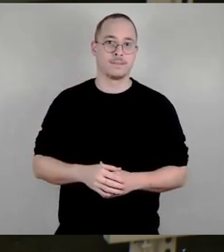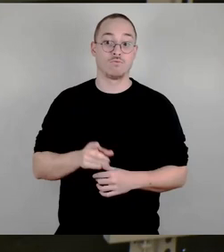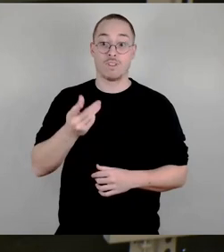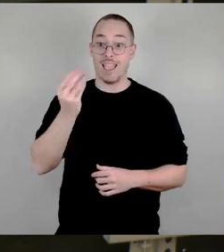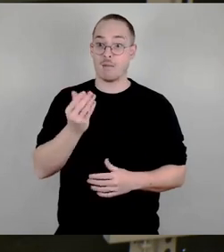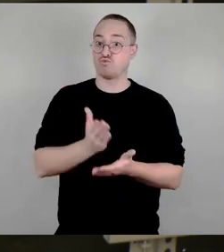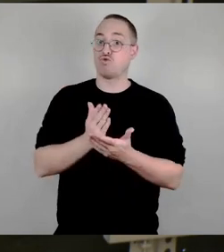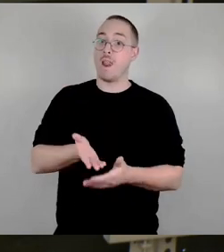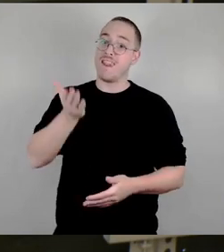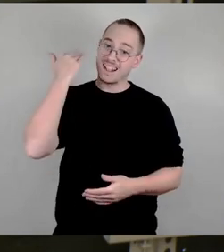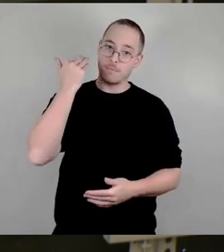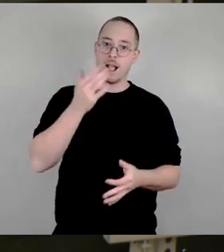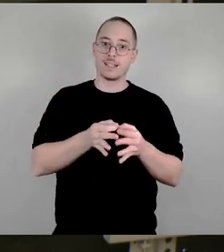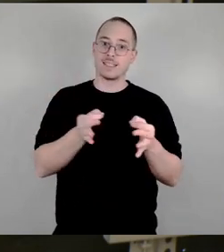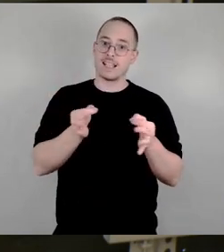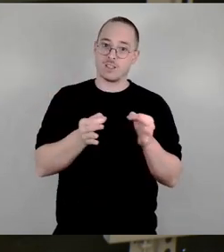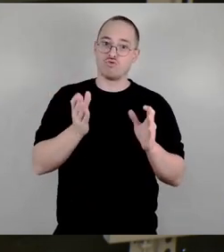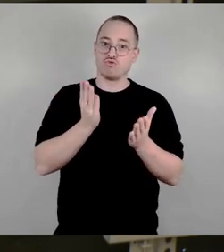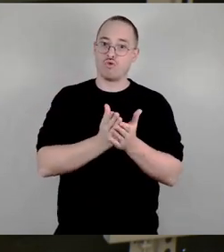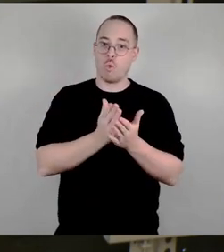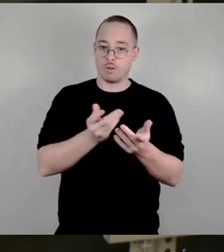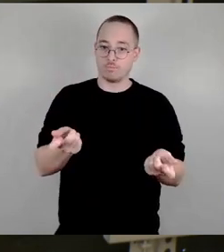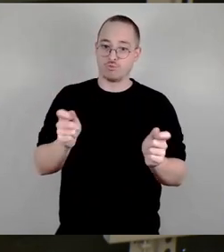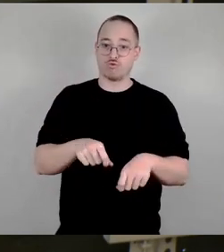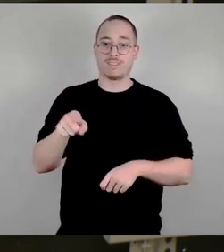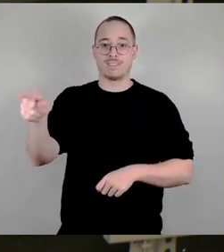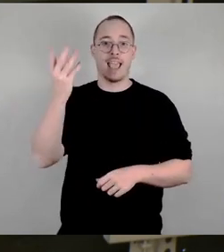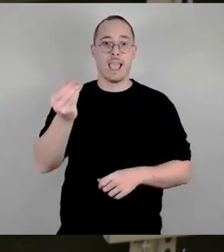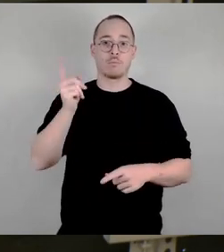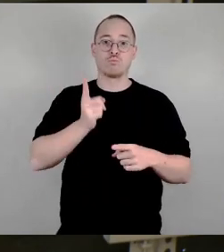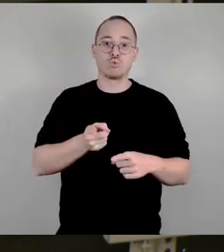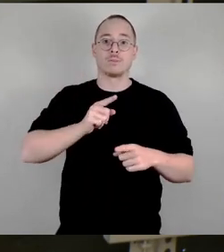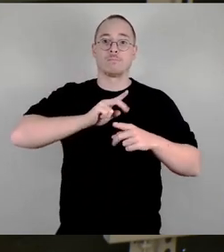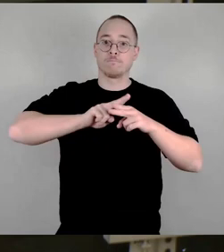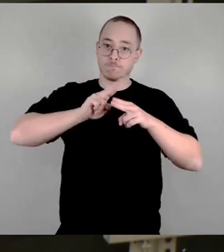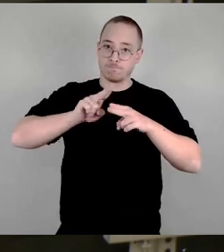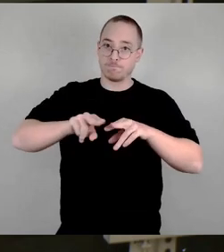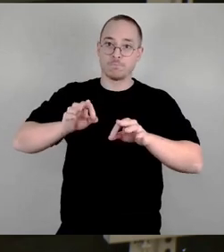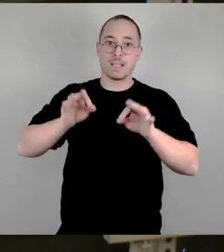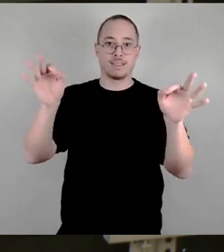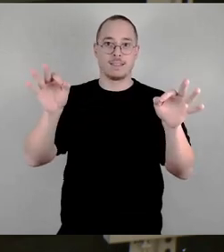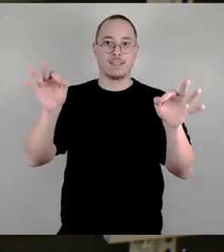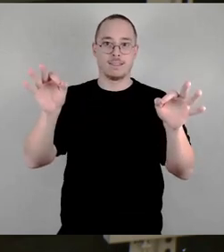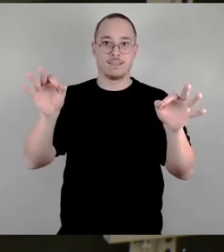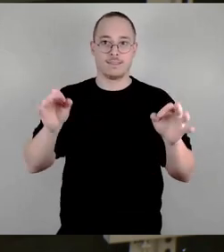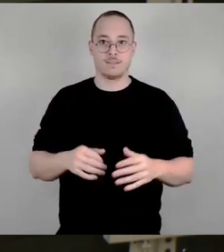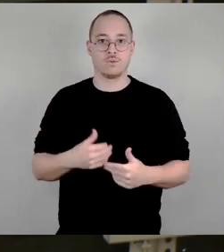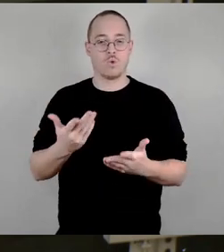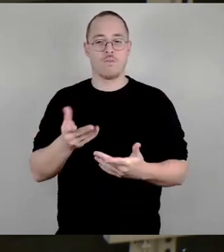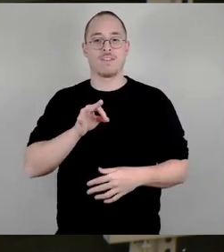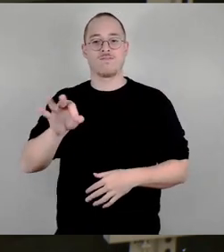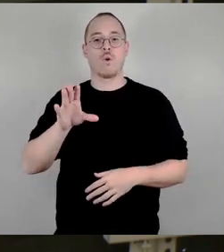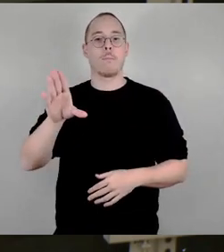Satzung eigentlich mit beschlossen, dass die App optimiert werden muss und eben vor Missbrauch und